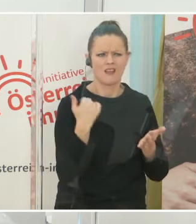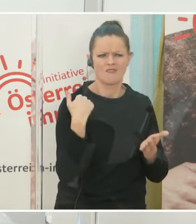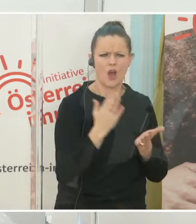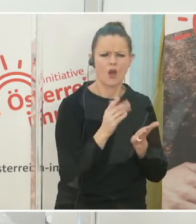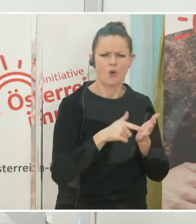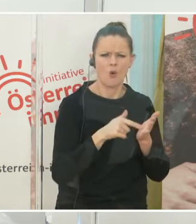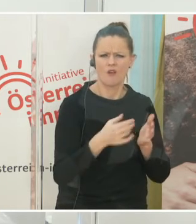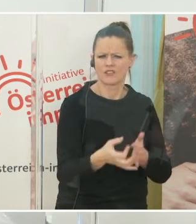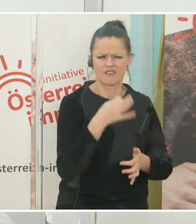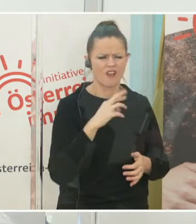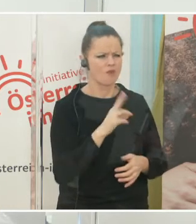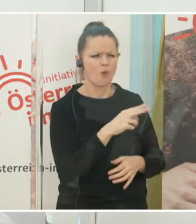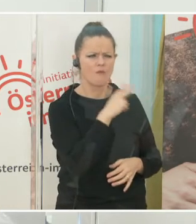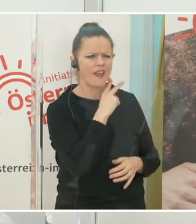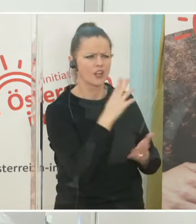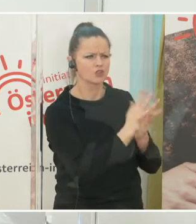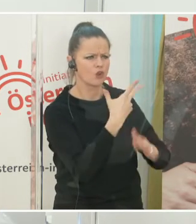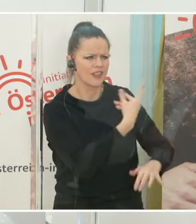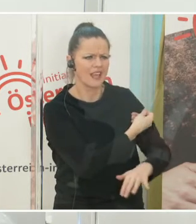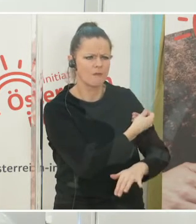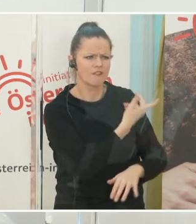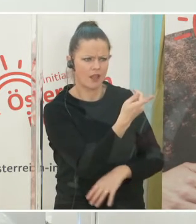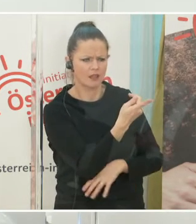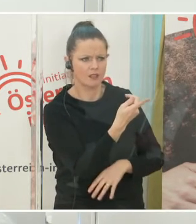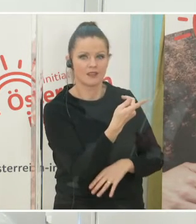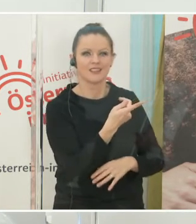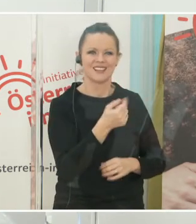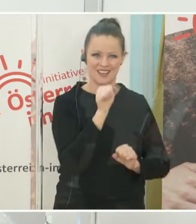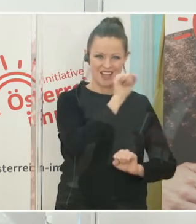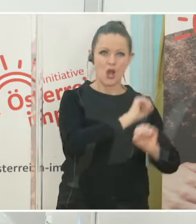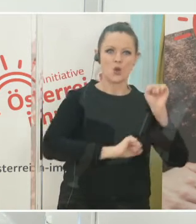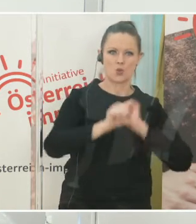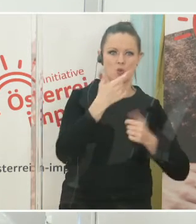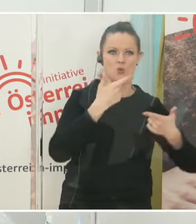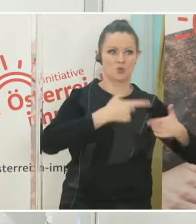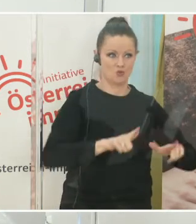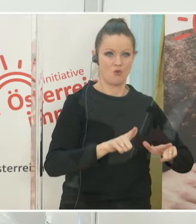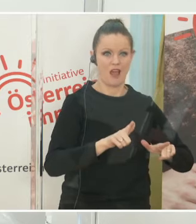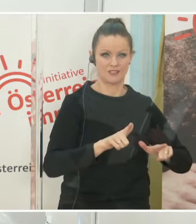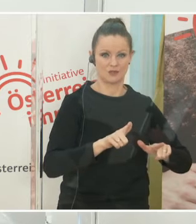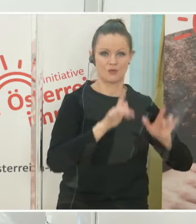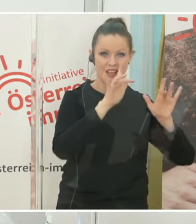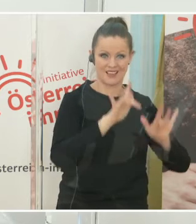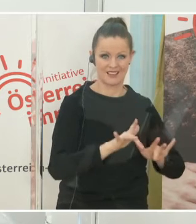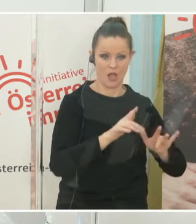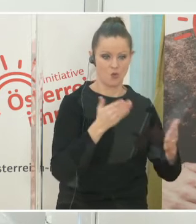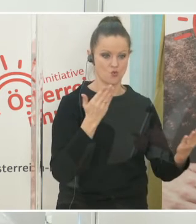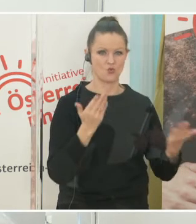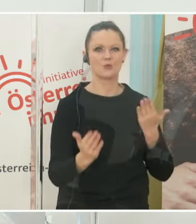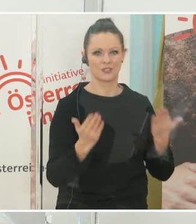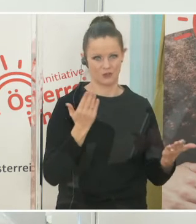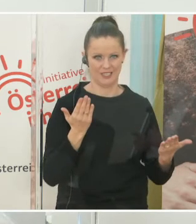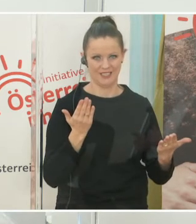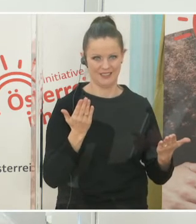wieso konnte es in England, wieso impfen die schon. Dort sind Notzulassungen durchgeführt worden, die sich deutlich unterscheiden